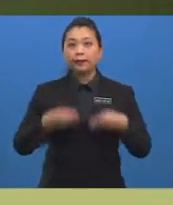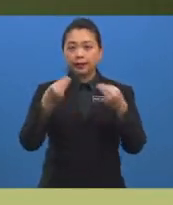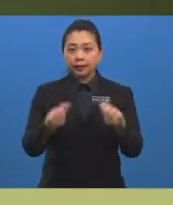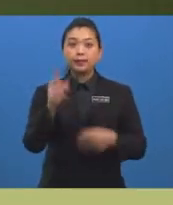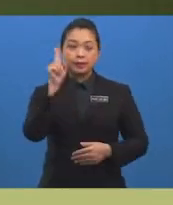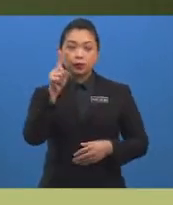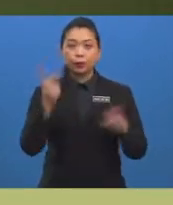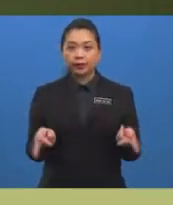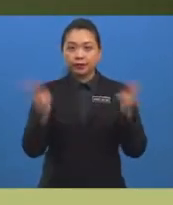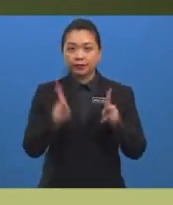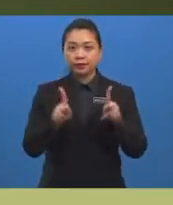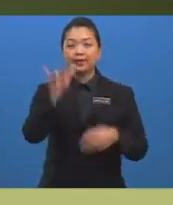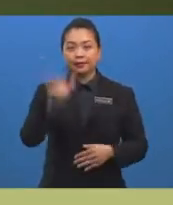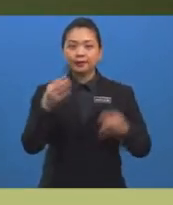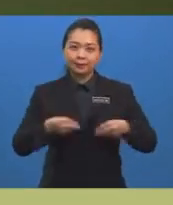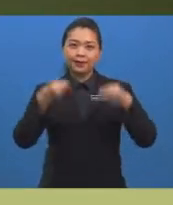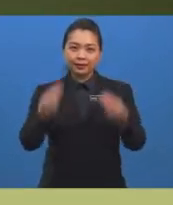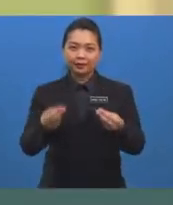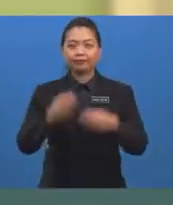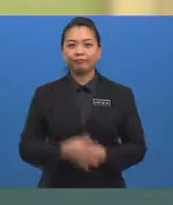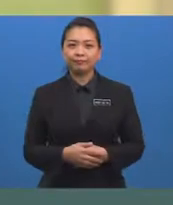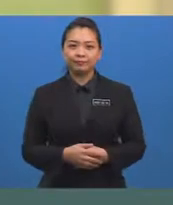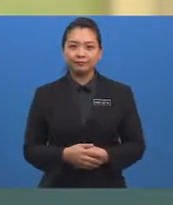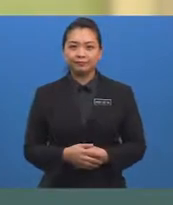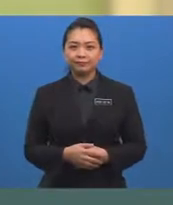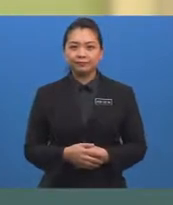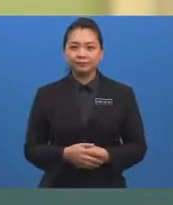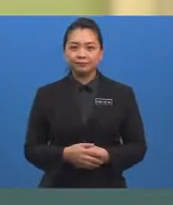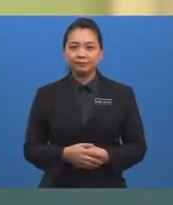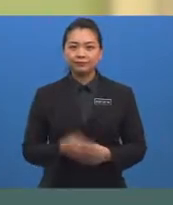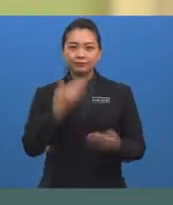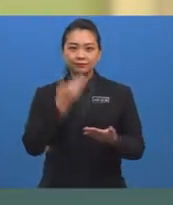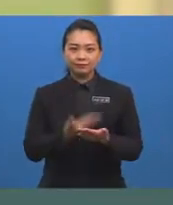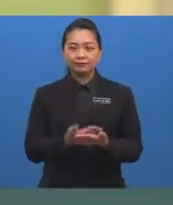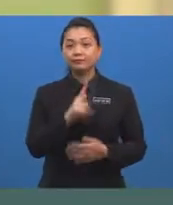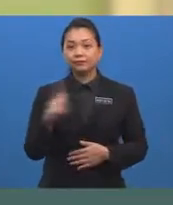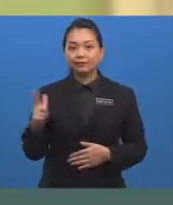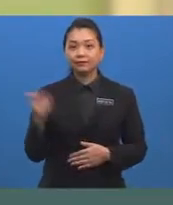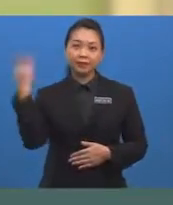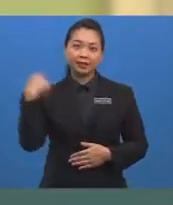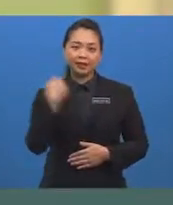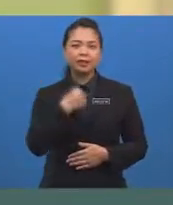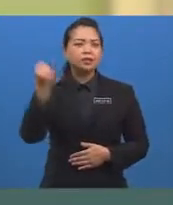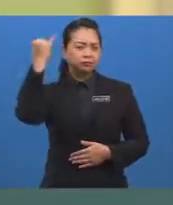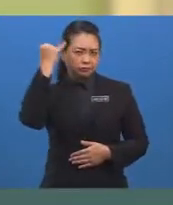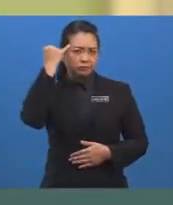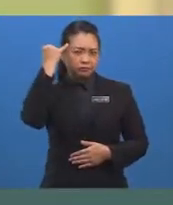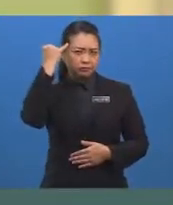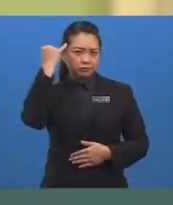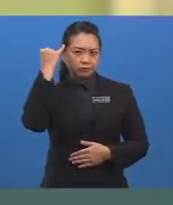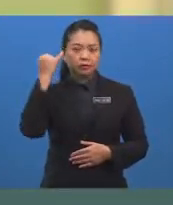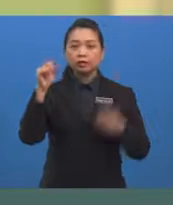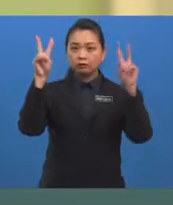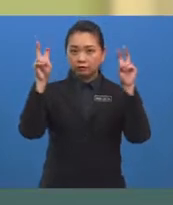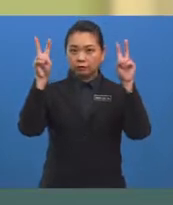suatu peristiwa yang diberikan. Baiklah, mari kita imbas kembali topik